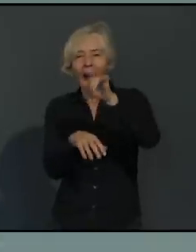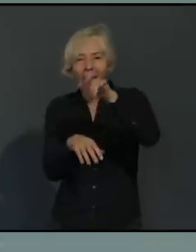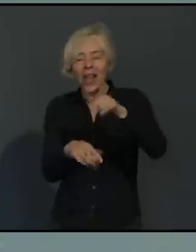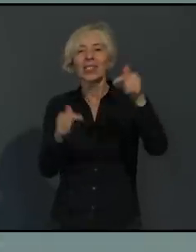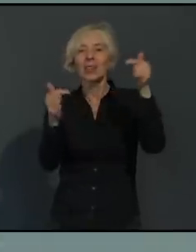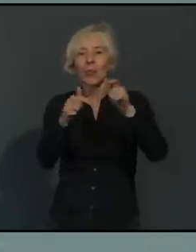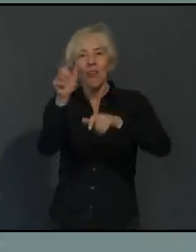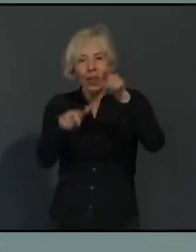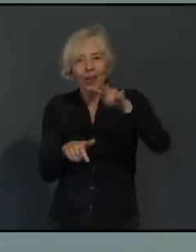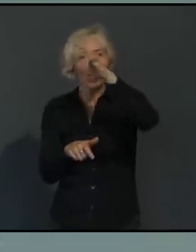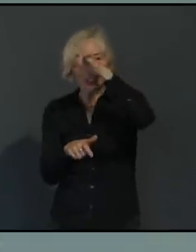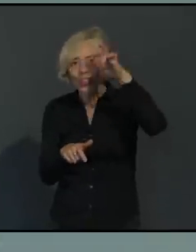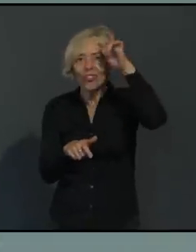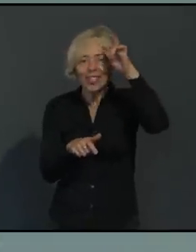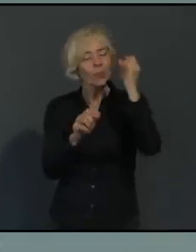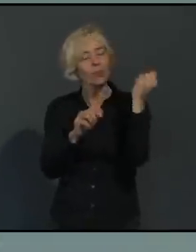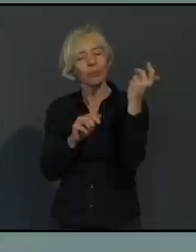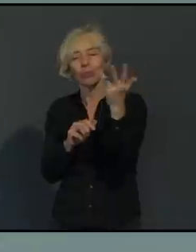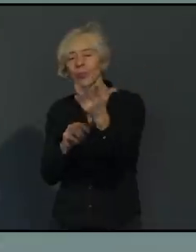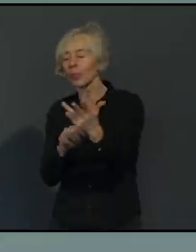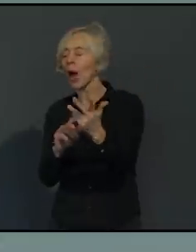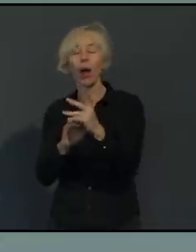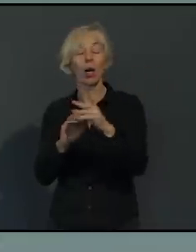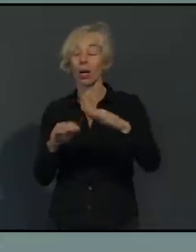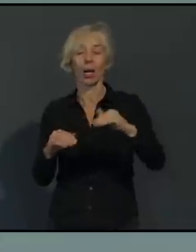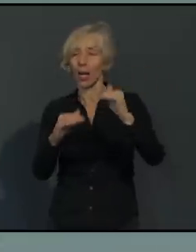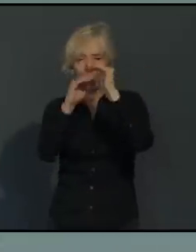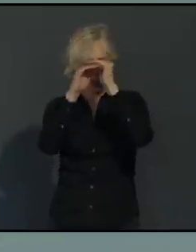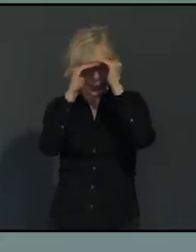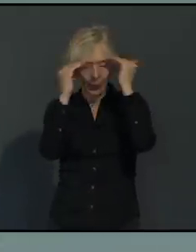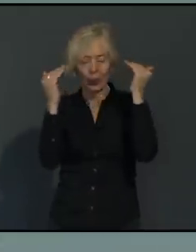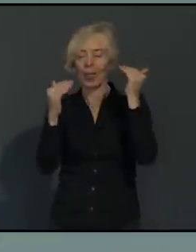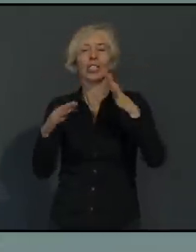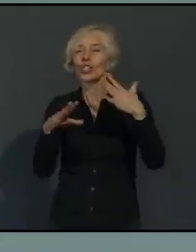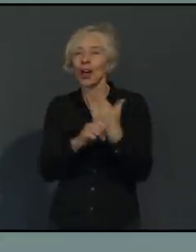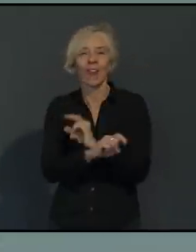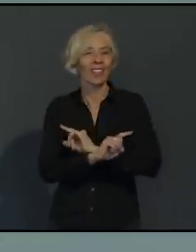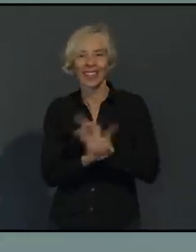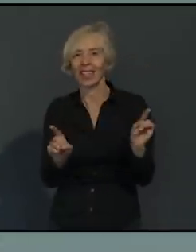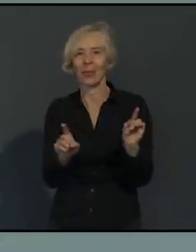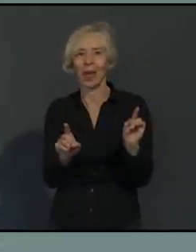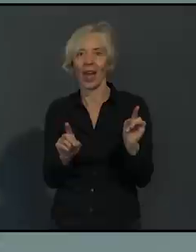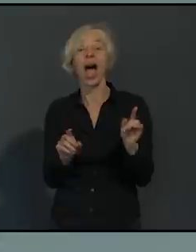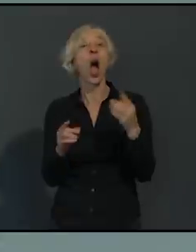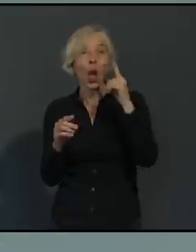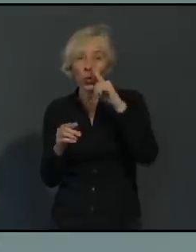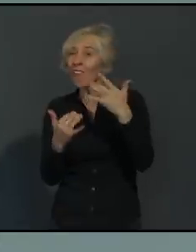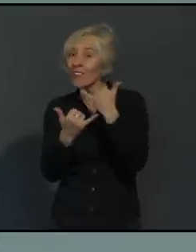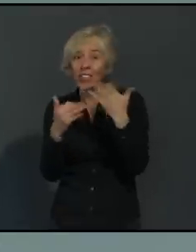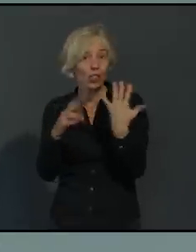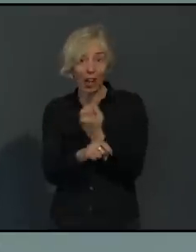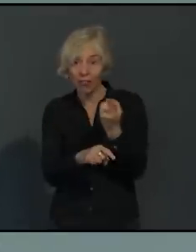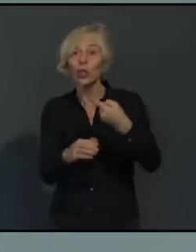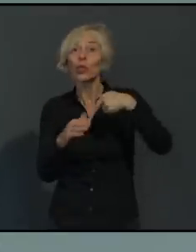nur durch eine außerordentlich gute Organisation der Abverlegung von Patientinnen und Patienten kann eben momentan die gute